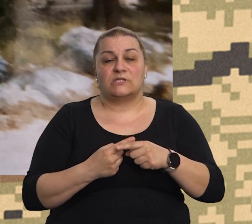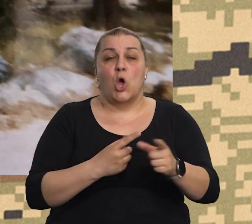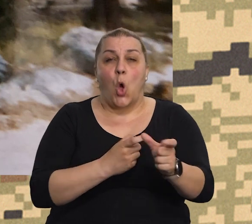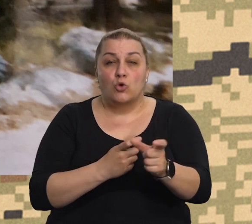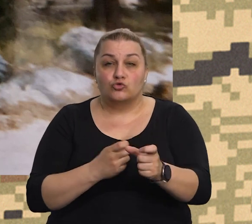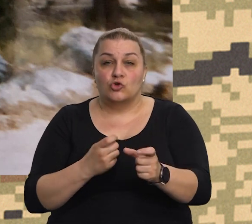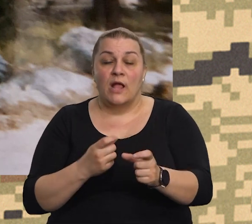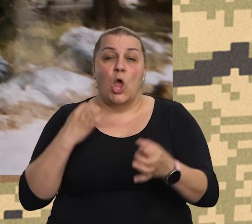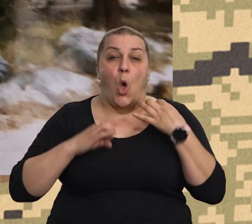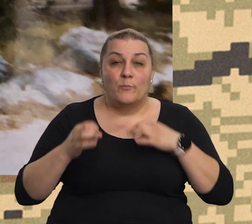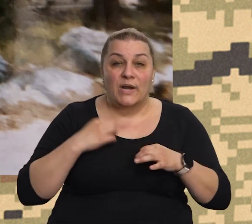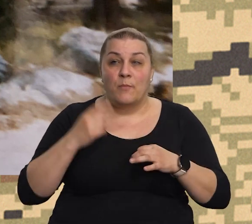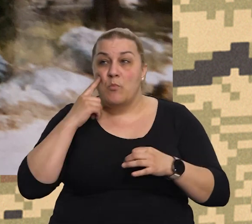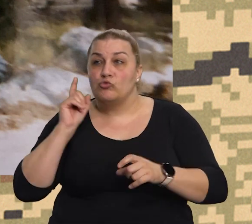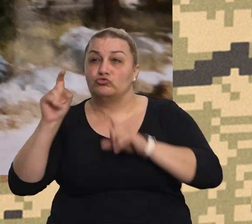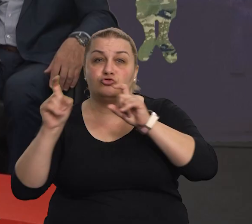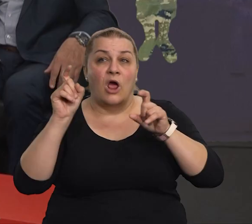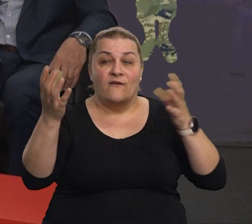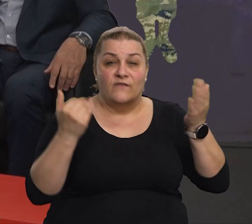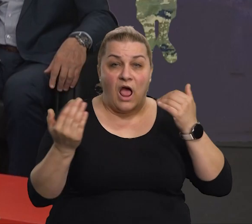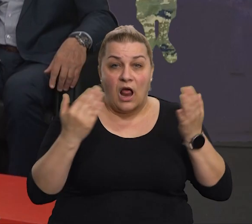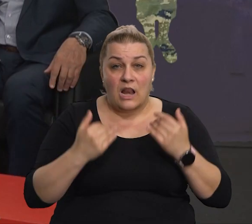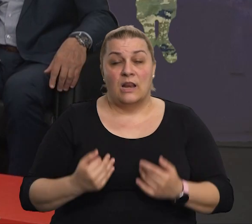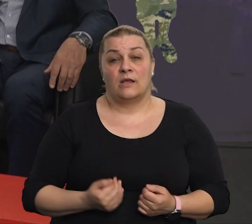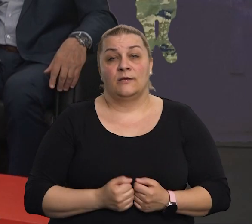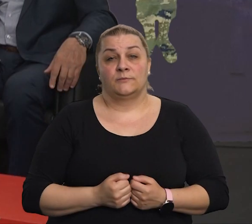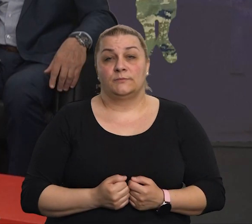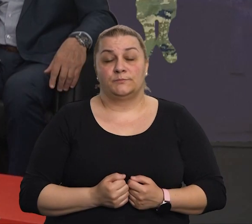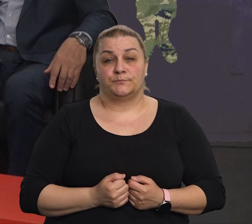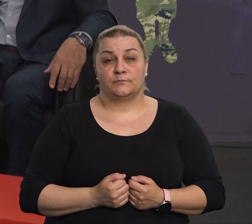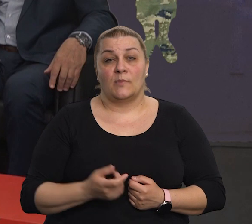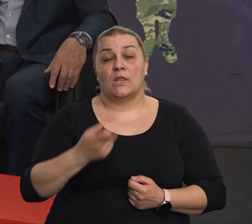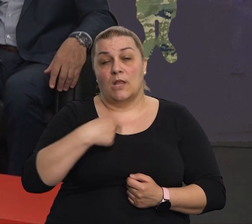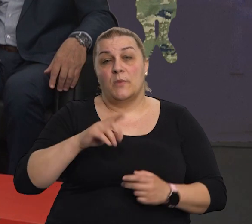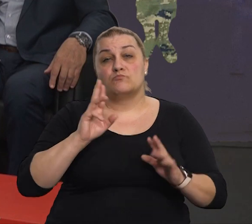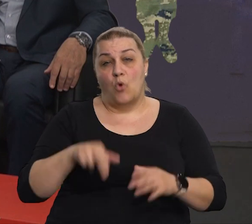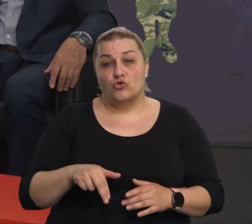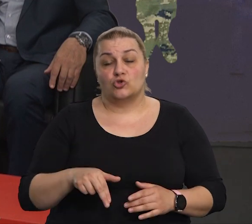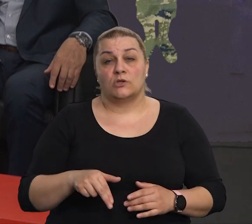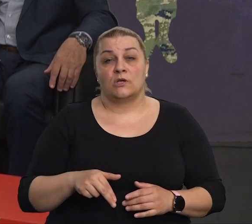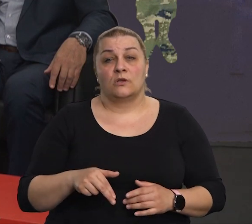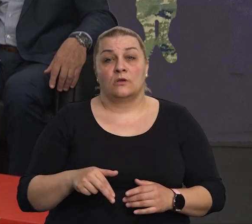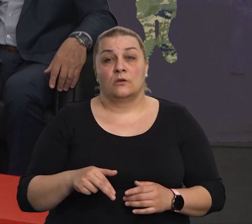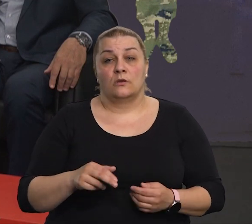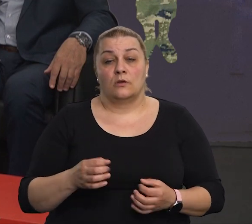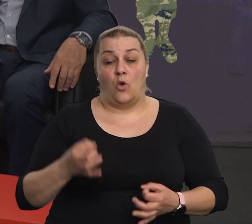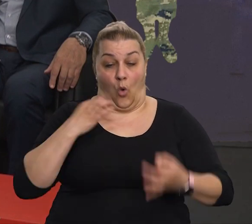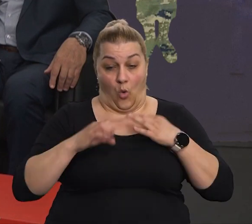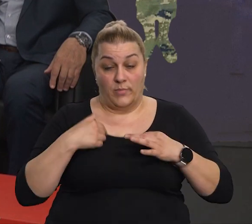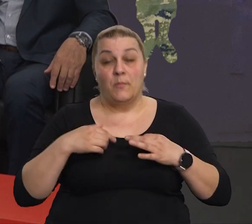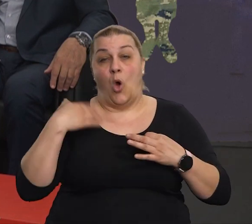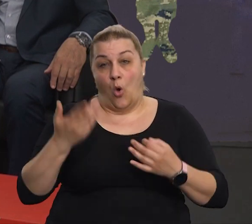naružanja i opreme, kako bi mogli se, može bitno, suprostaviti